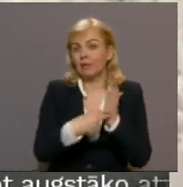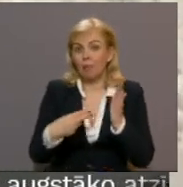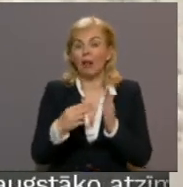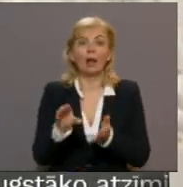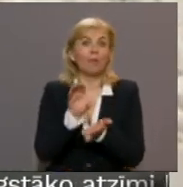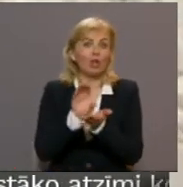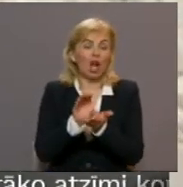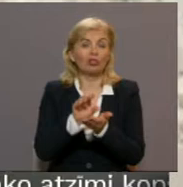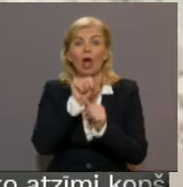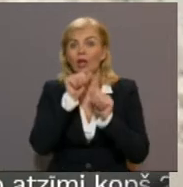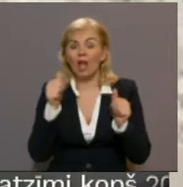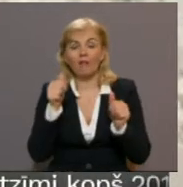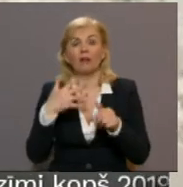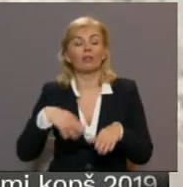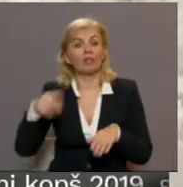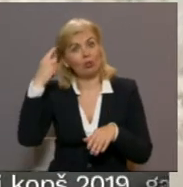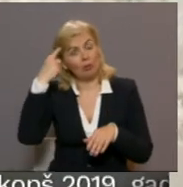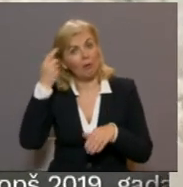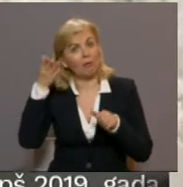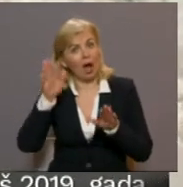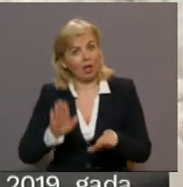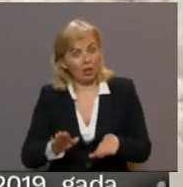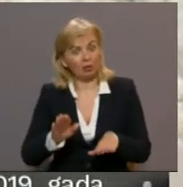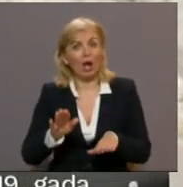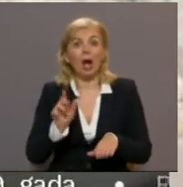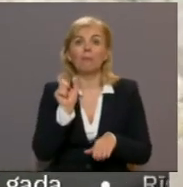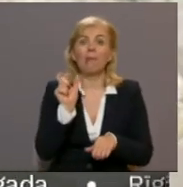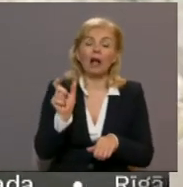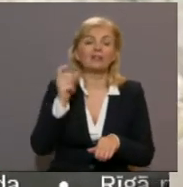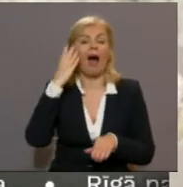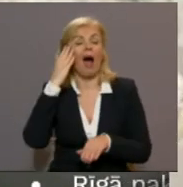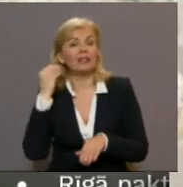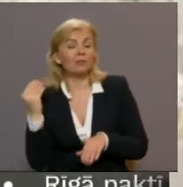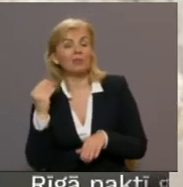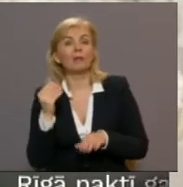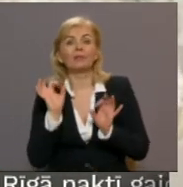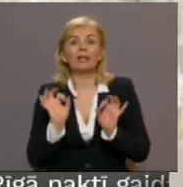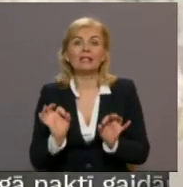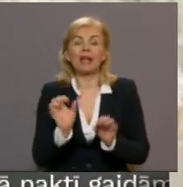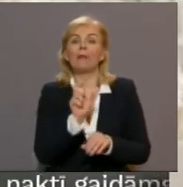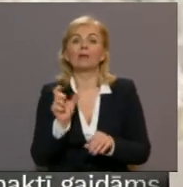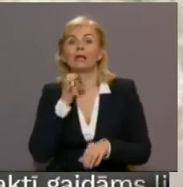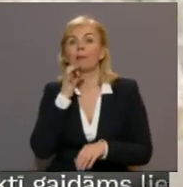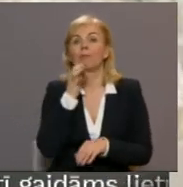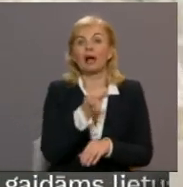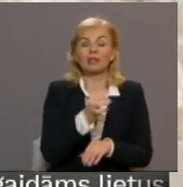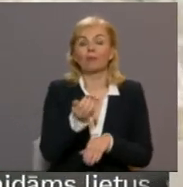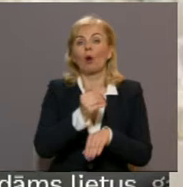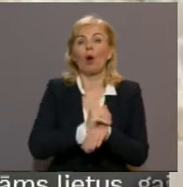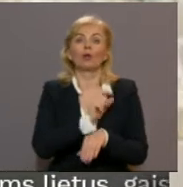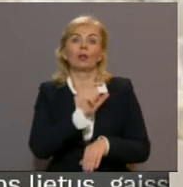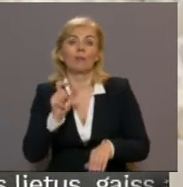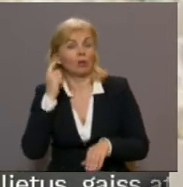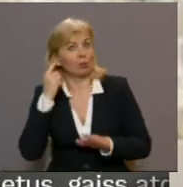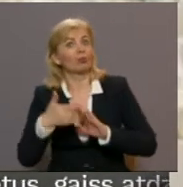biezi, un tu nevar visu laiku visu paturēt galvā. Tad es kādu pantu aizmirsu, un kāds tev īstajā brīdī viņa pasaka kādā konkrētā mirklī, un tas